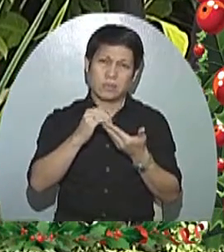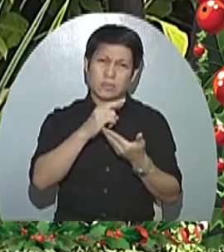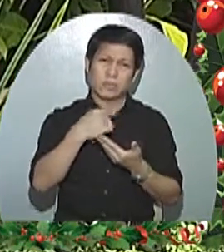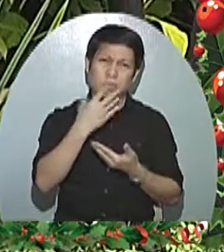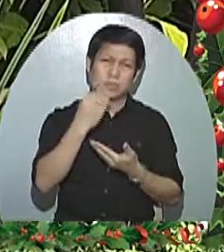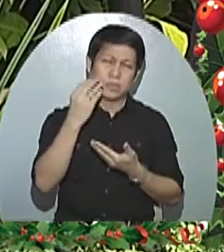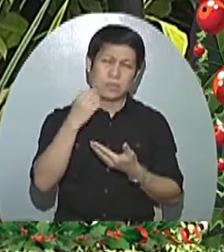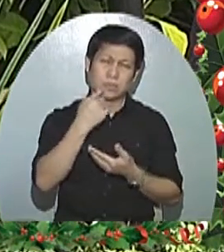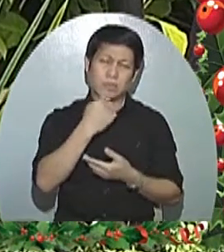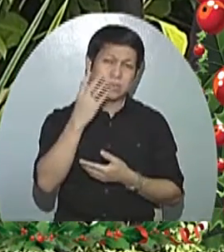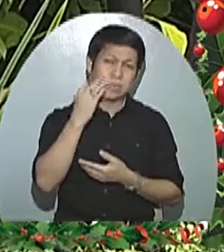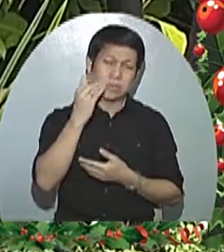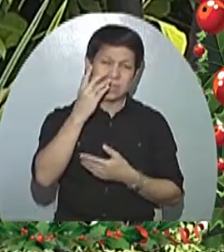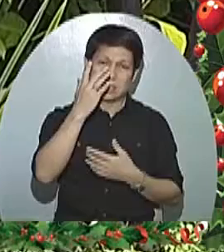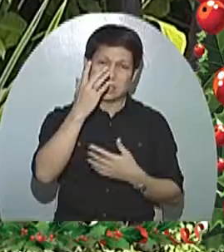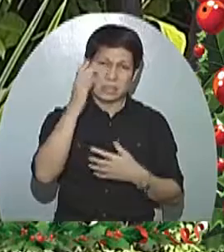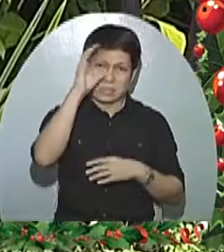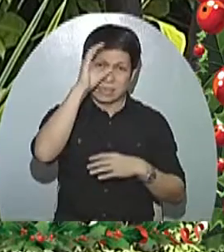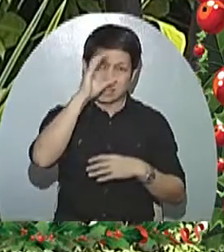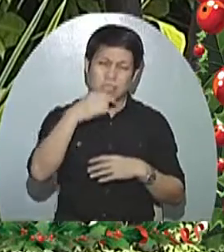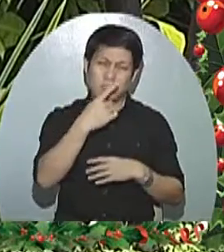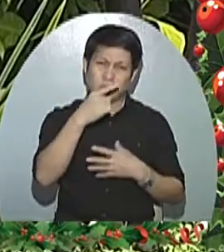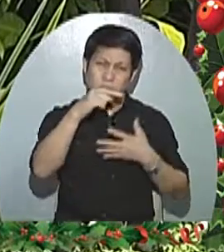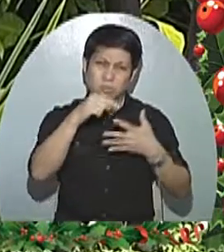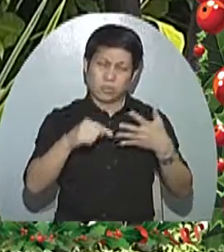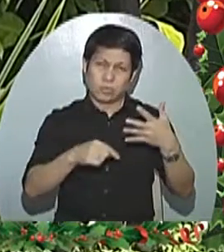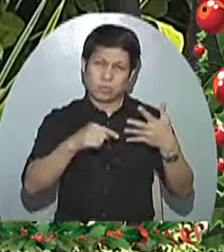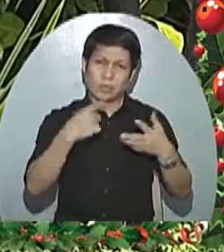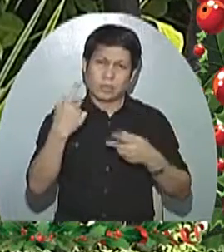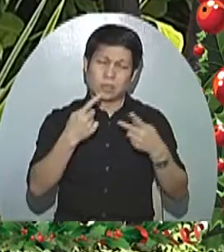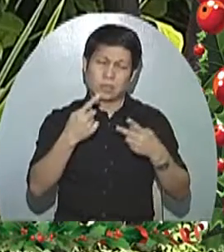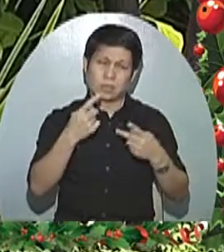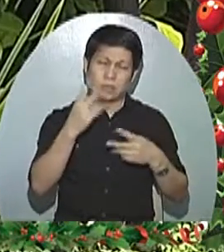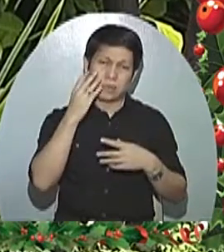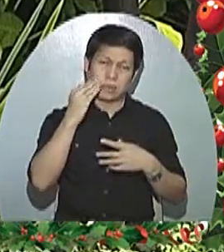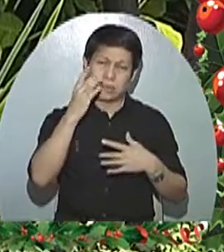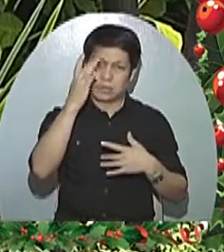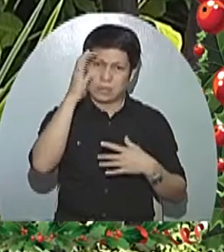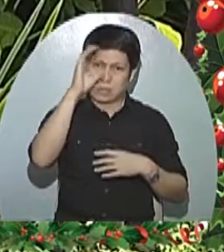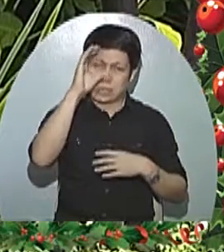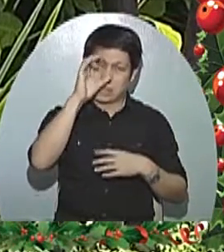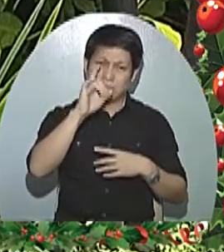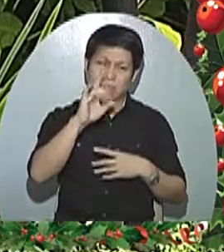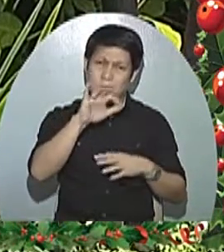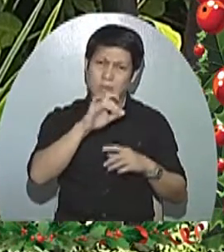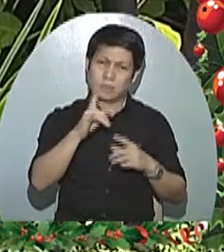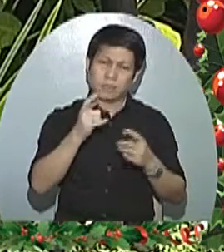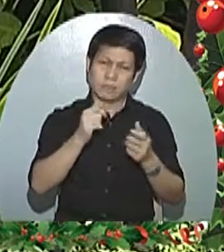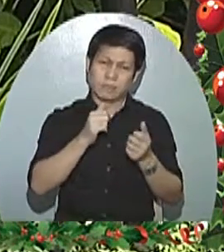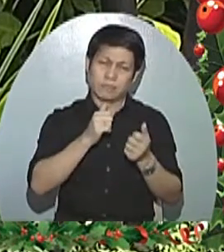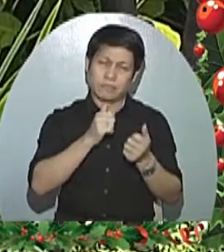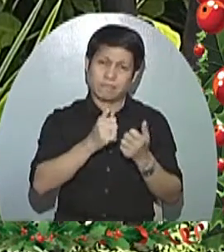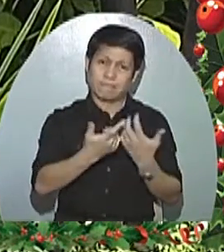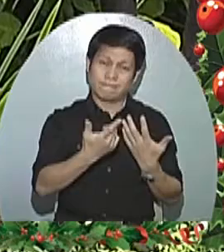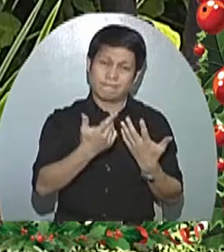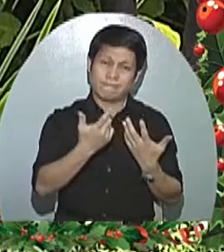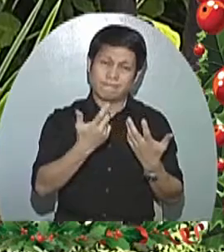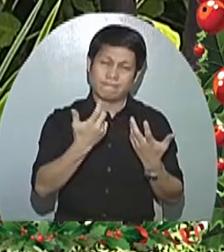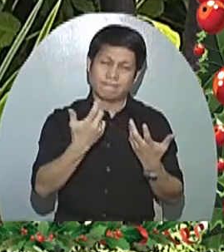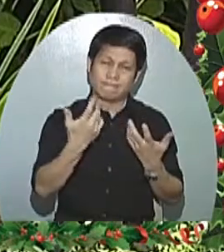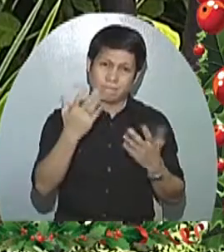mga dumarana sa sakit na cancer. Sino-sino sila? At papano nila nalagpasan ang kanilang karamdaman?